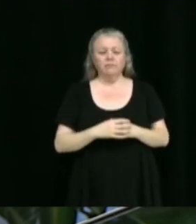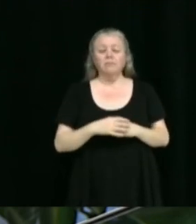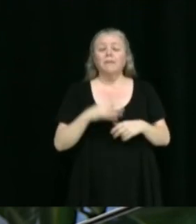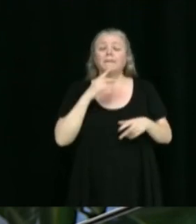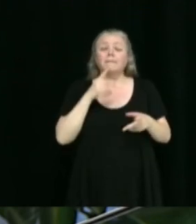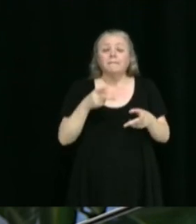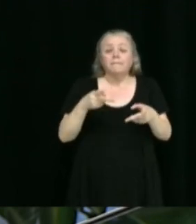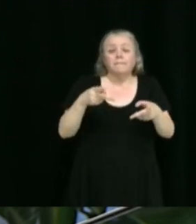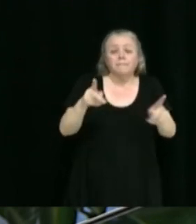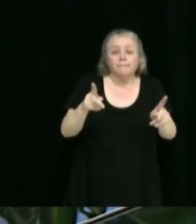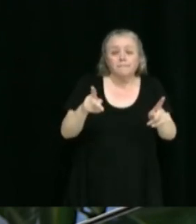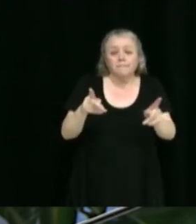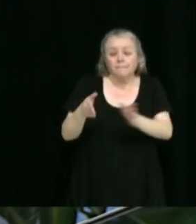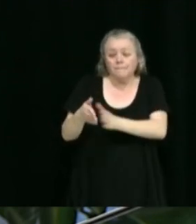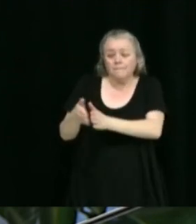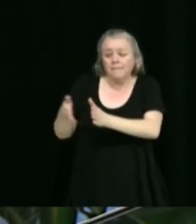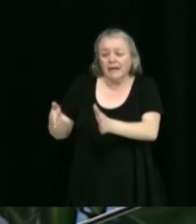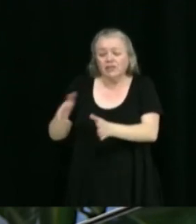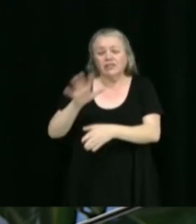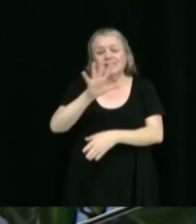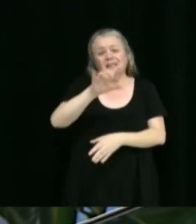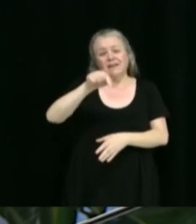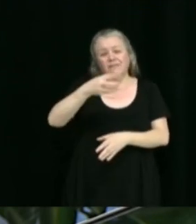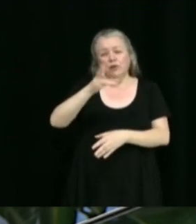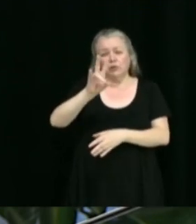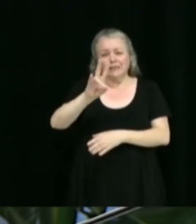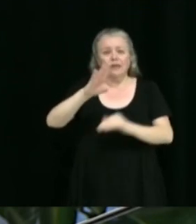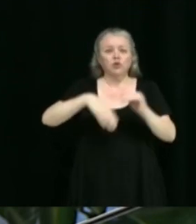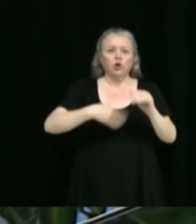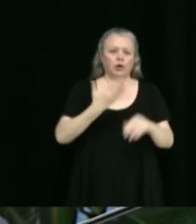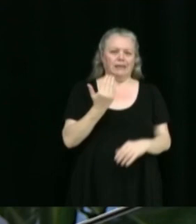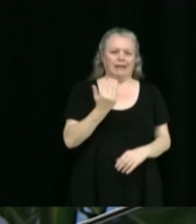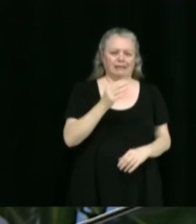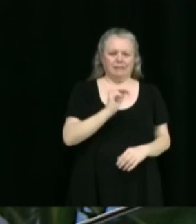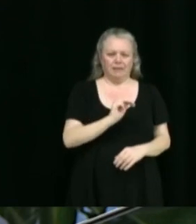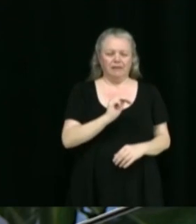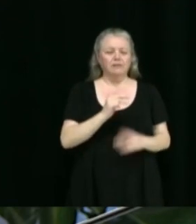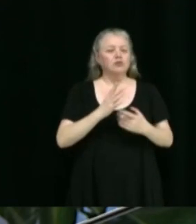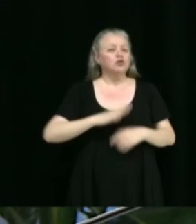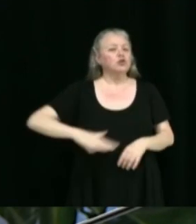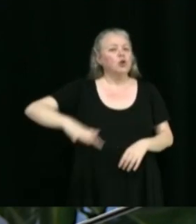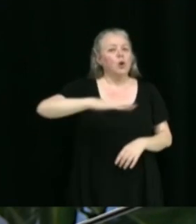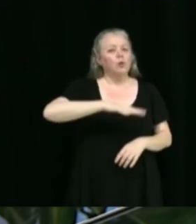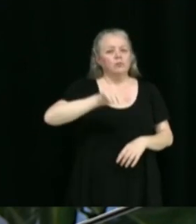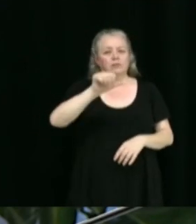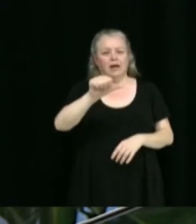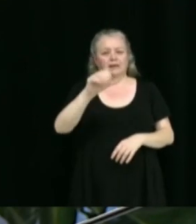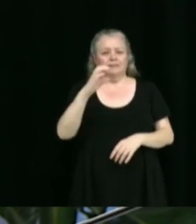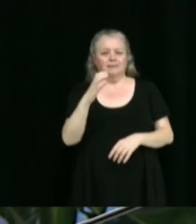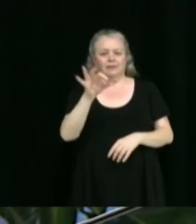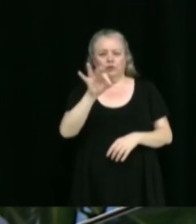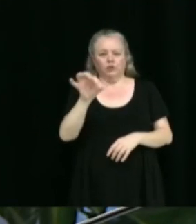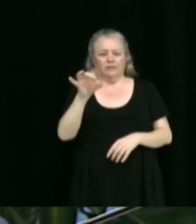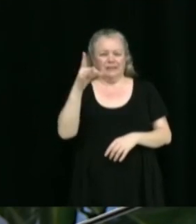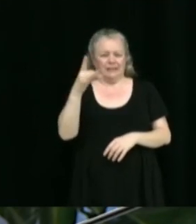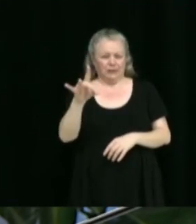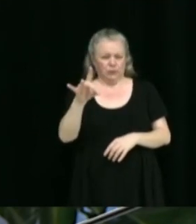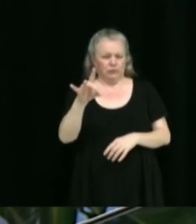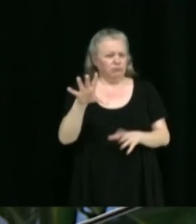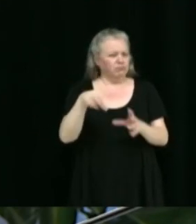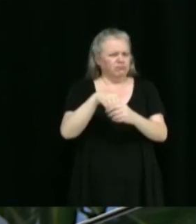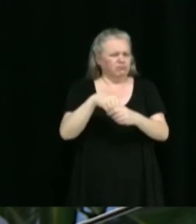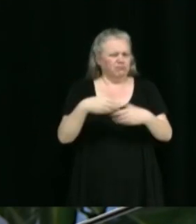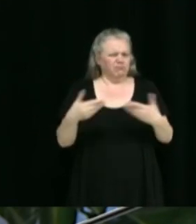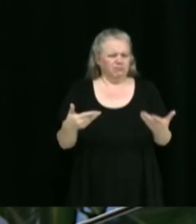minimale de 7,5 mètres au lieu de 15 mètres dans la zone AC 918, ce qui comprend des propriétés